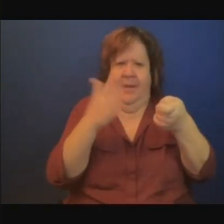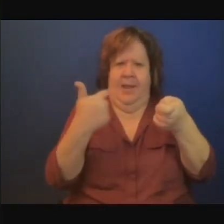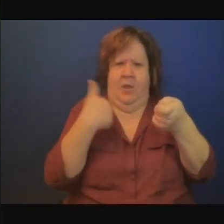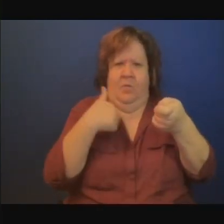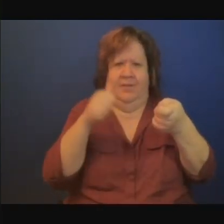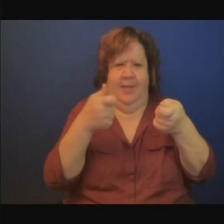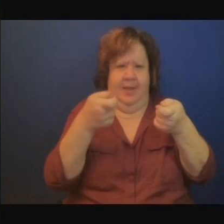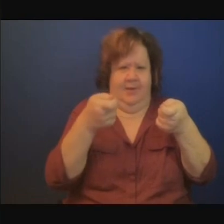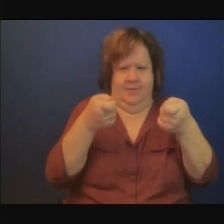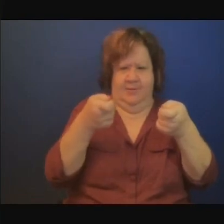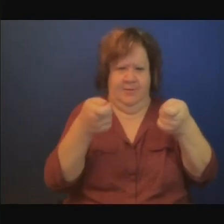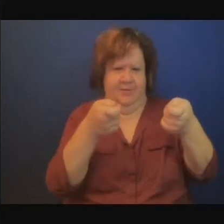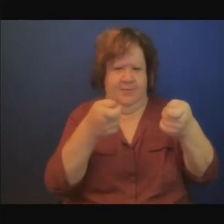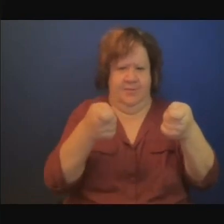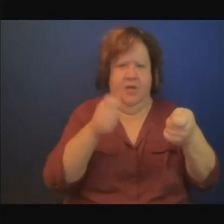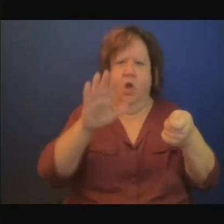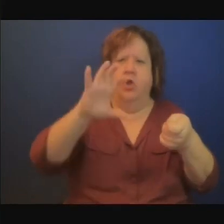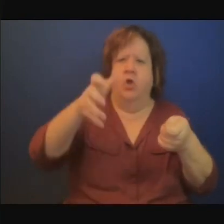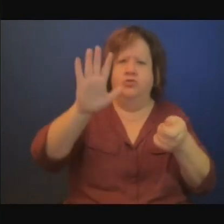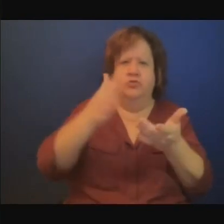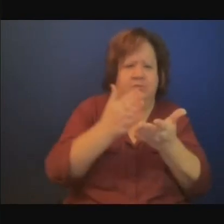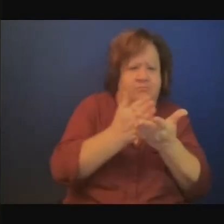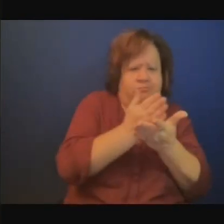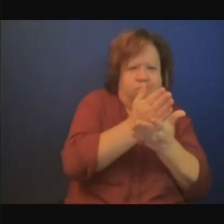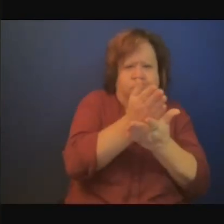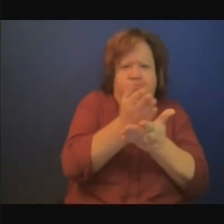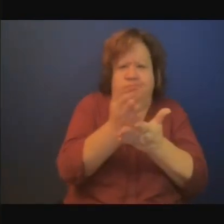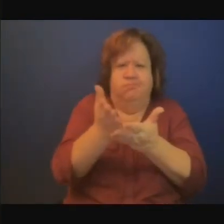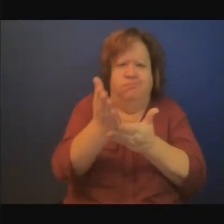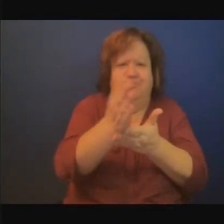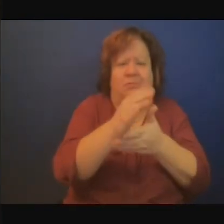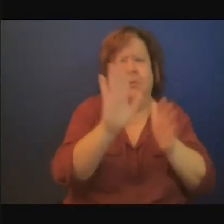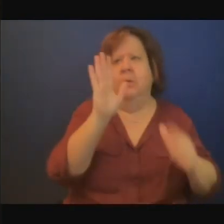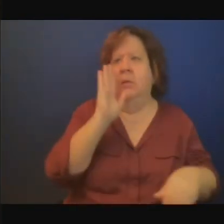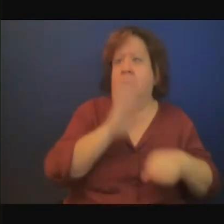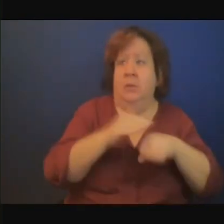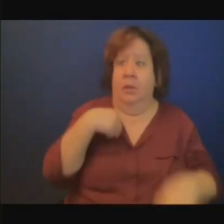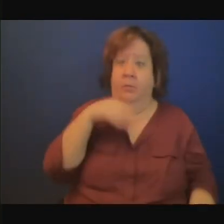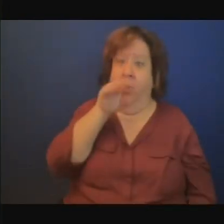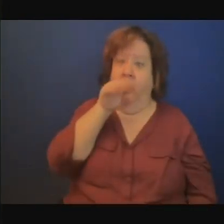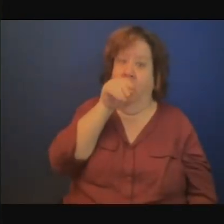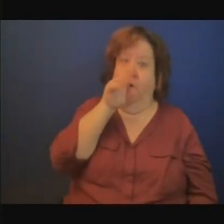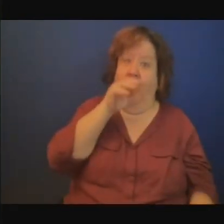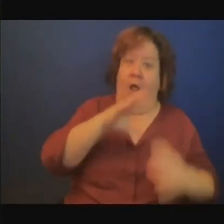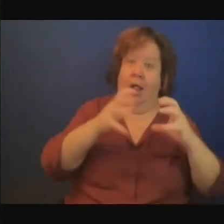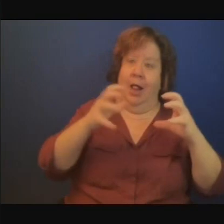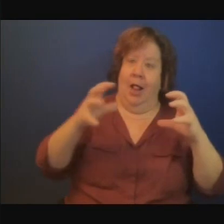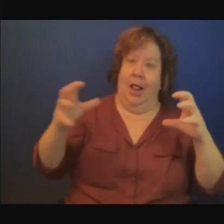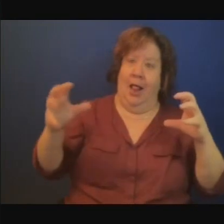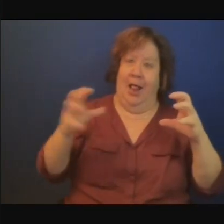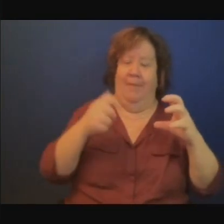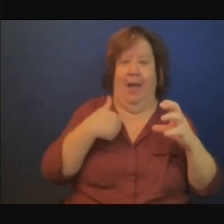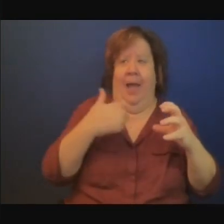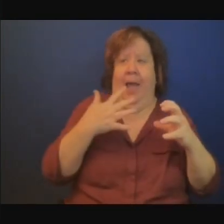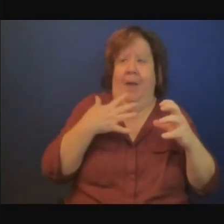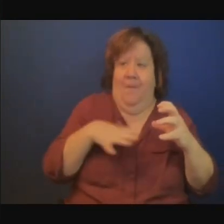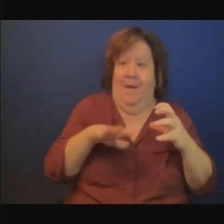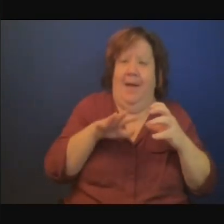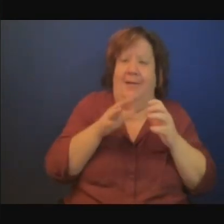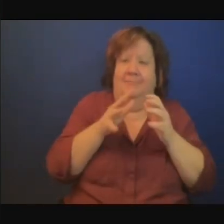J'ai peut-être suffisamment parlé. je voulais envisager le financement ou je pourrais peut-être